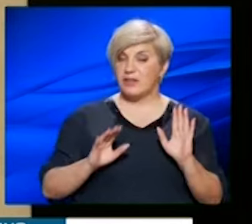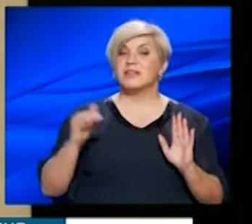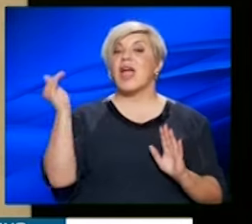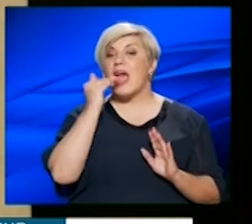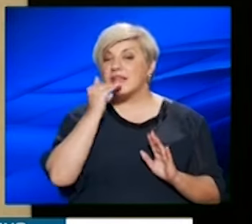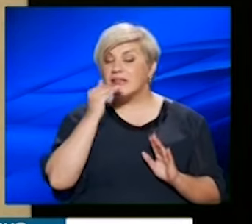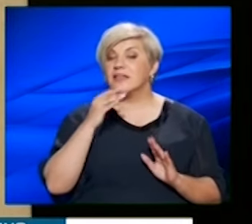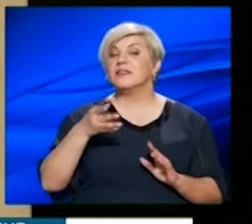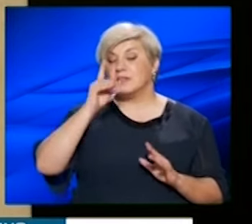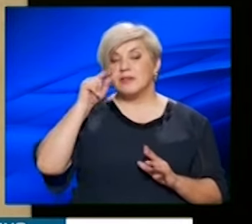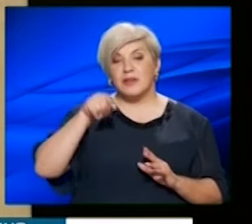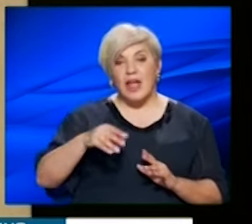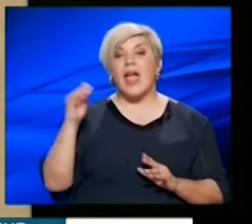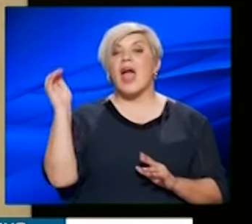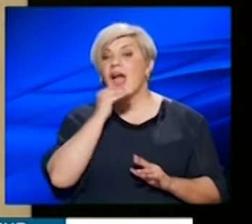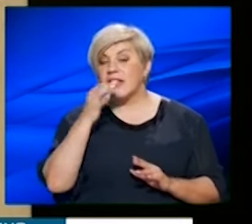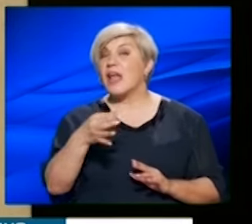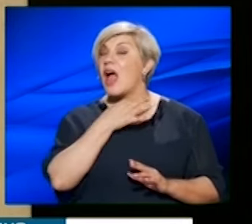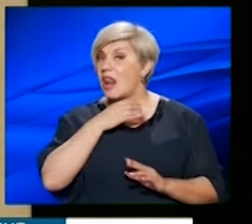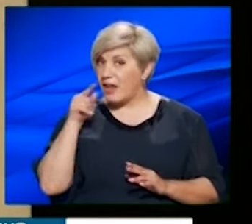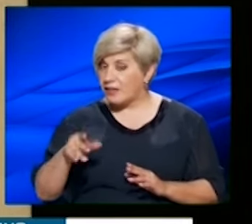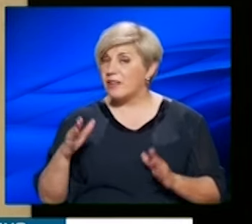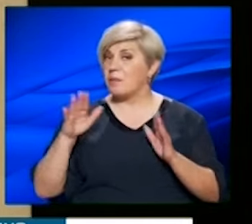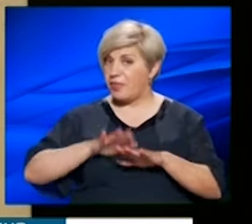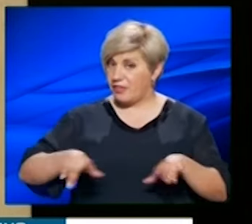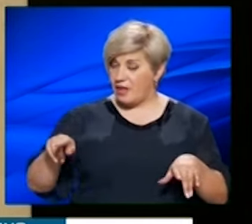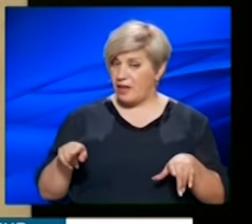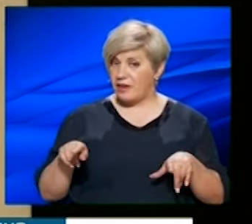έκτακτες καταστάσεις, γιατί θεωρούμε να μια έκτακτη ανάγκη για αυτά τα παιδιά,